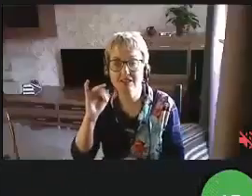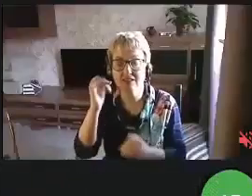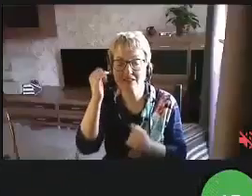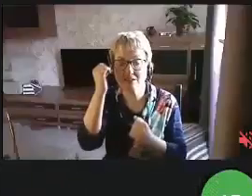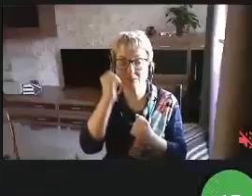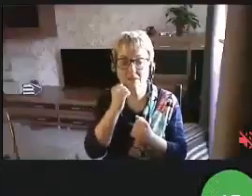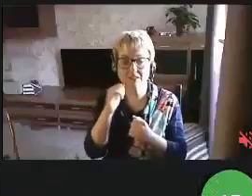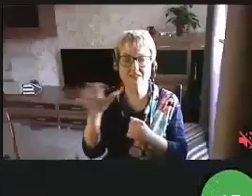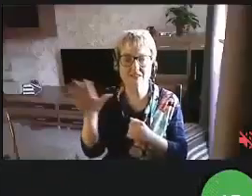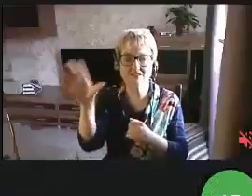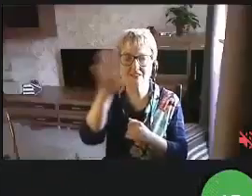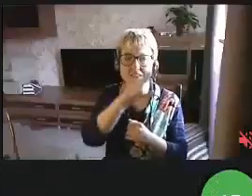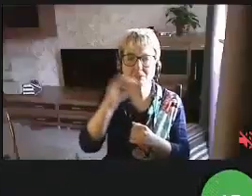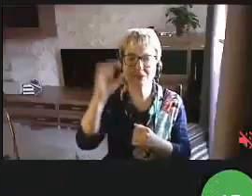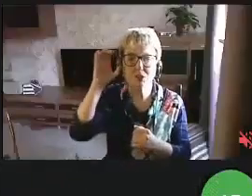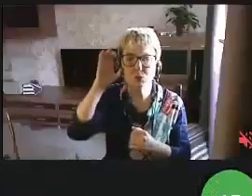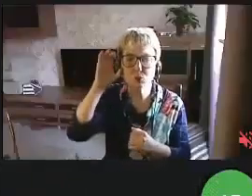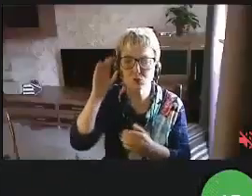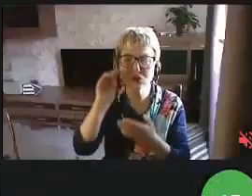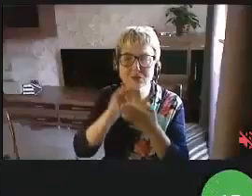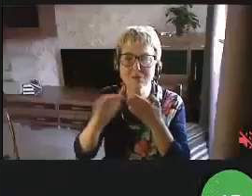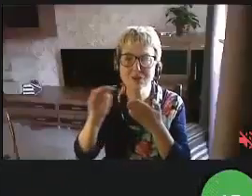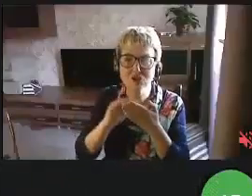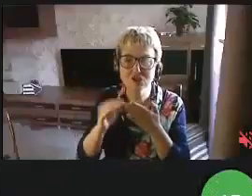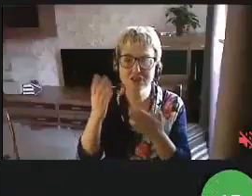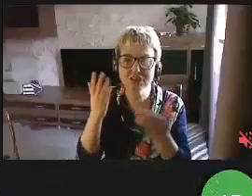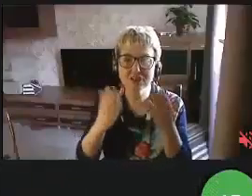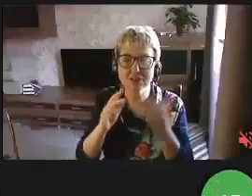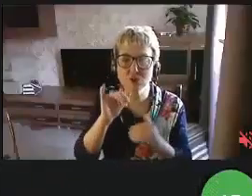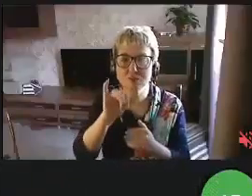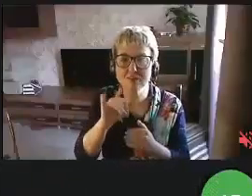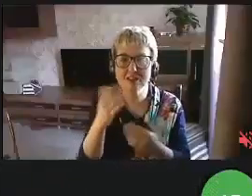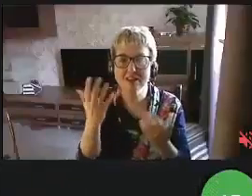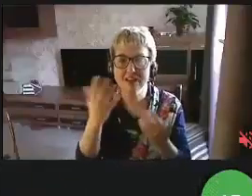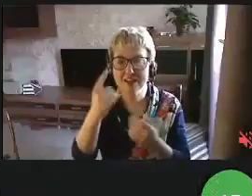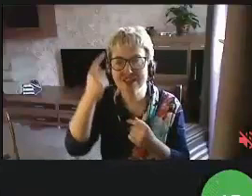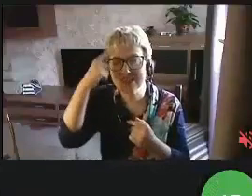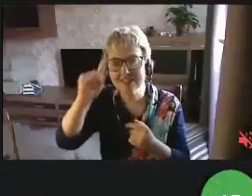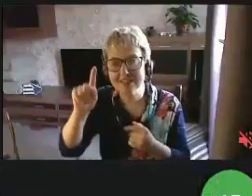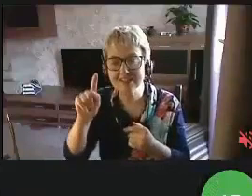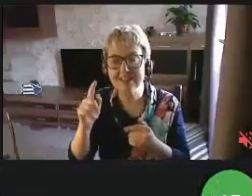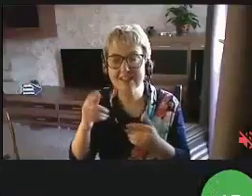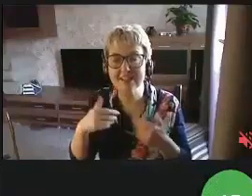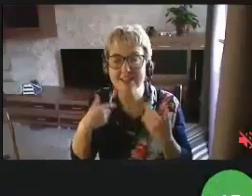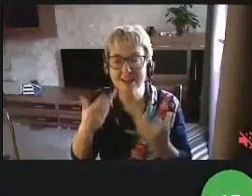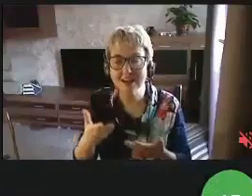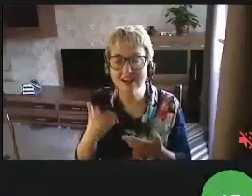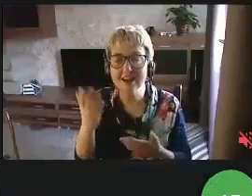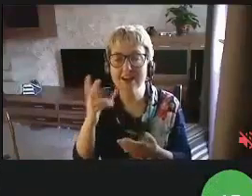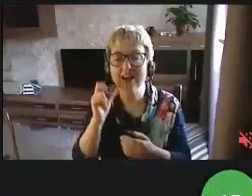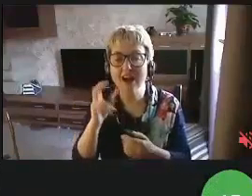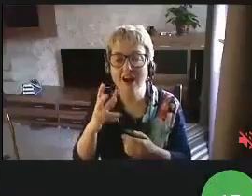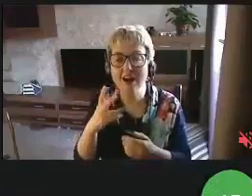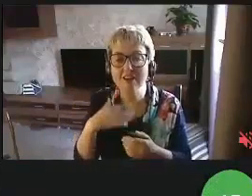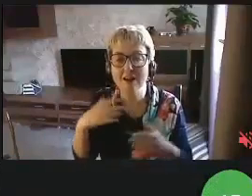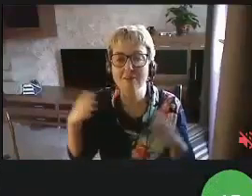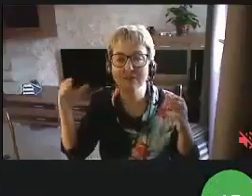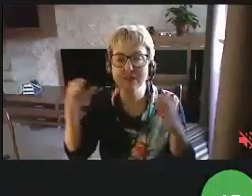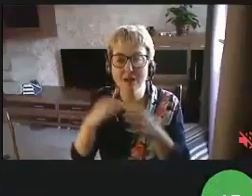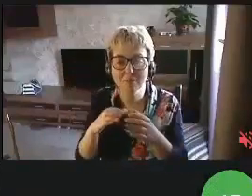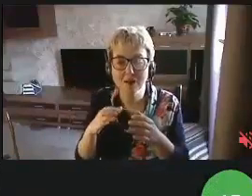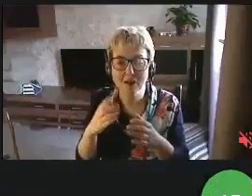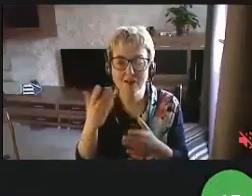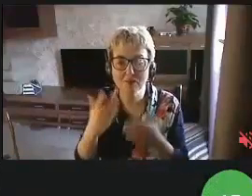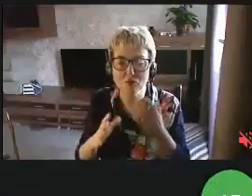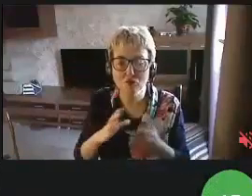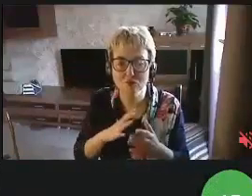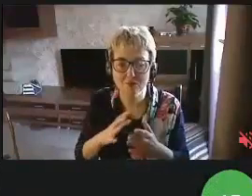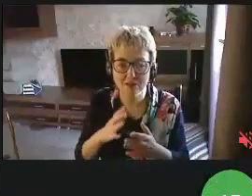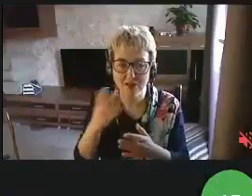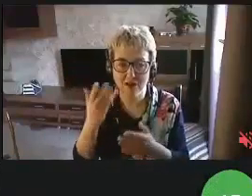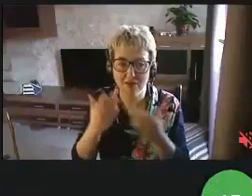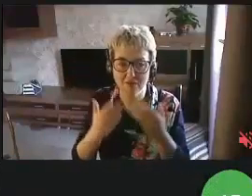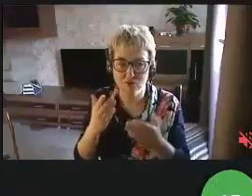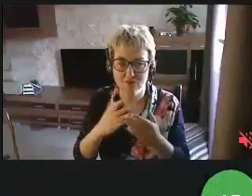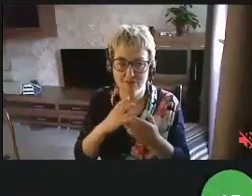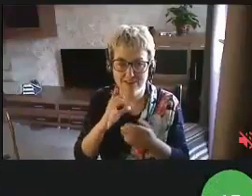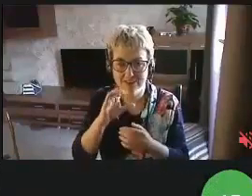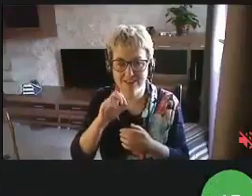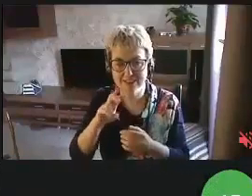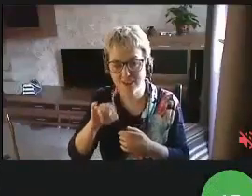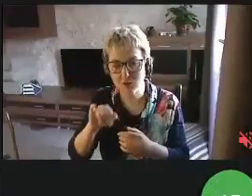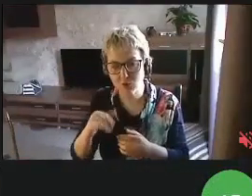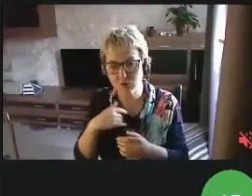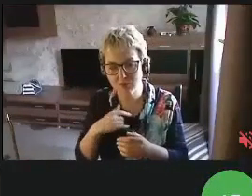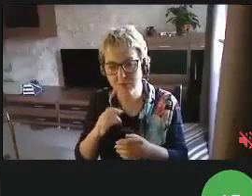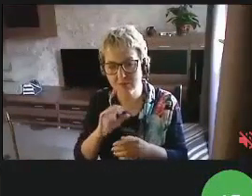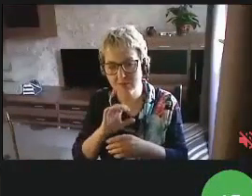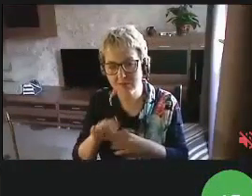И спасибо всем слушателям. Пишите, если у вас какие-то идеи, как нам собрать, может быть, думаю, сейчас ссылки какие